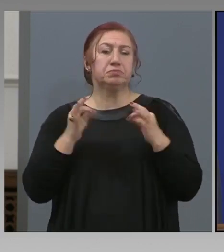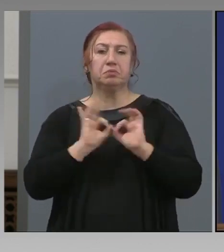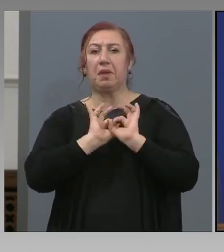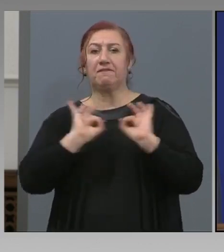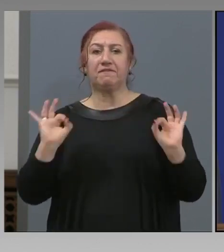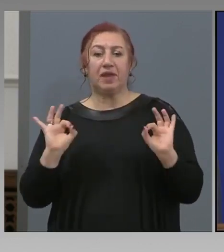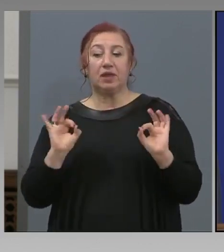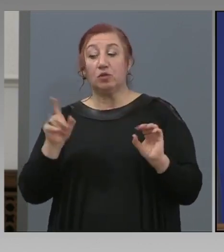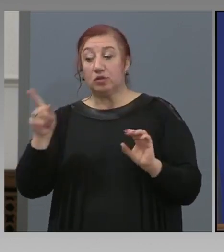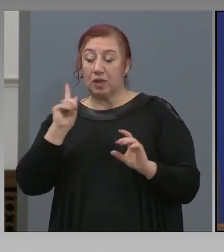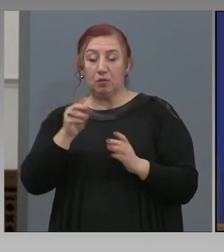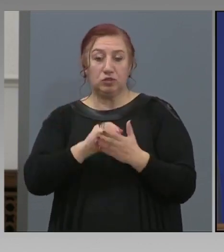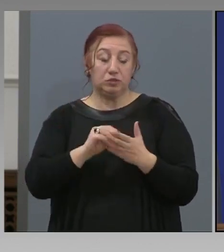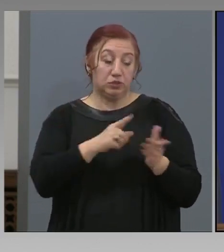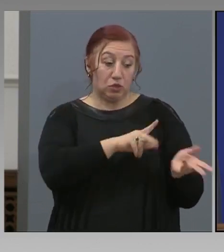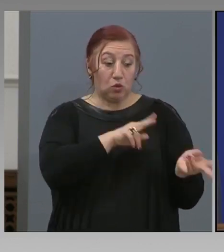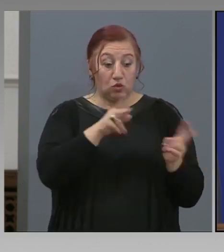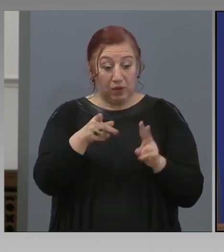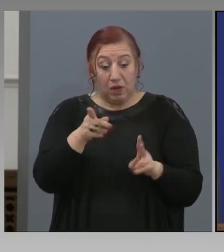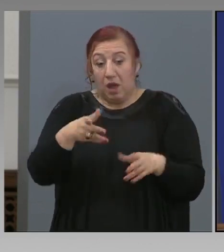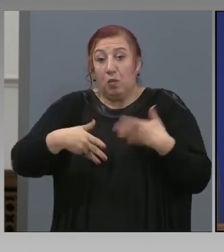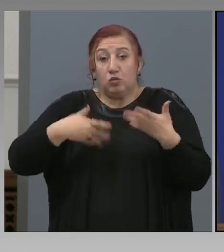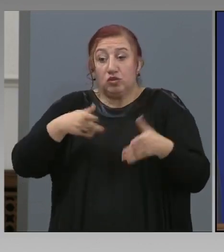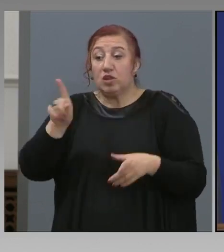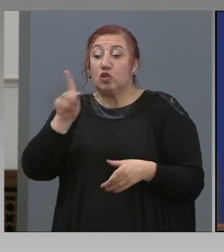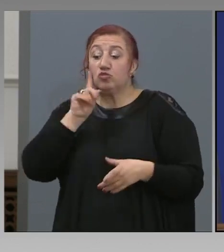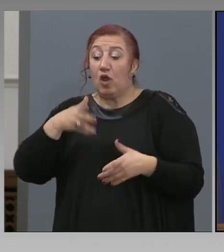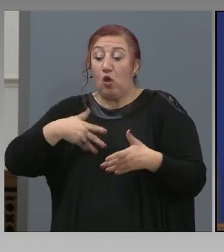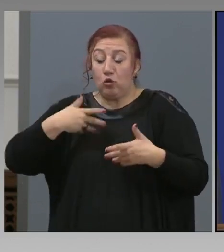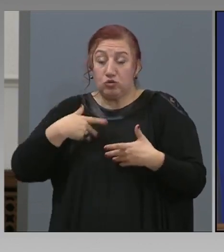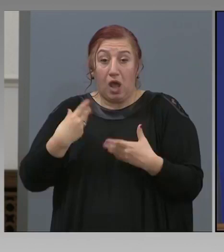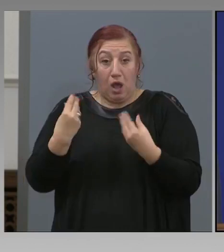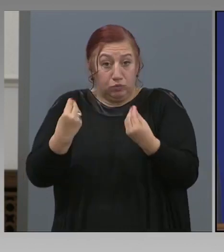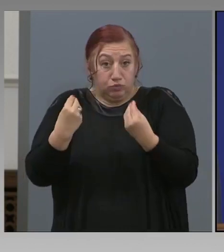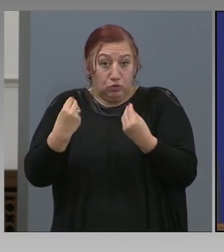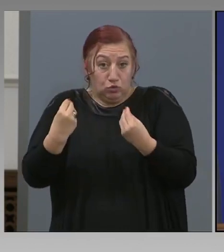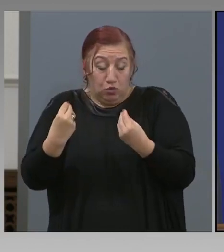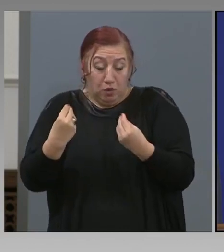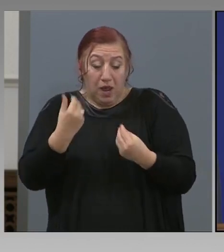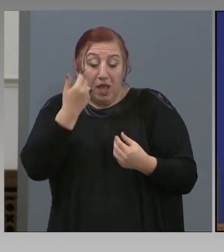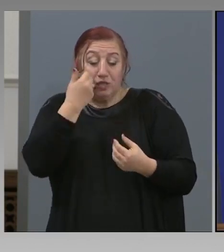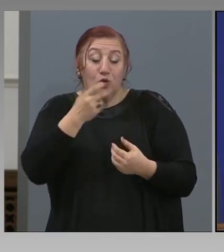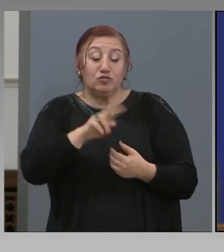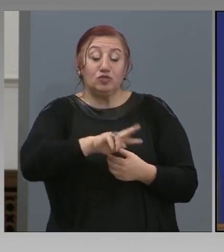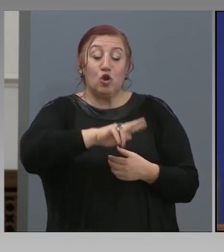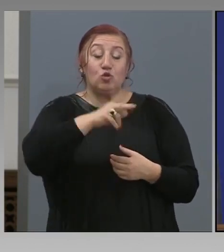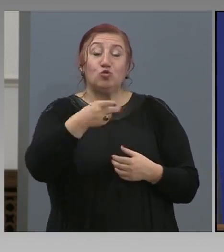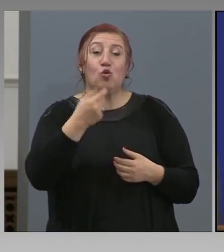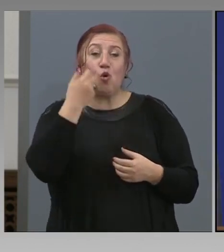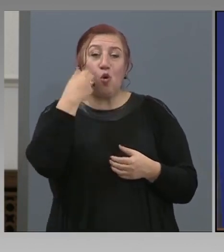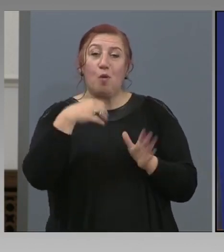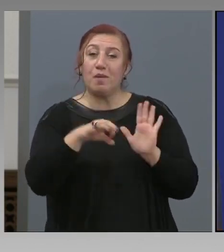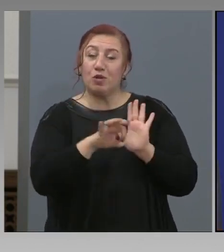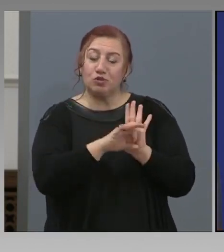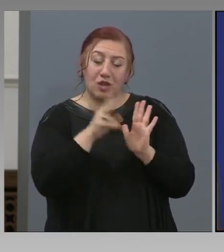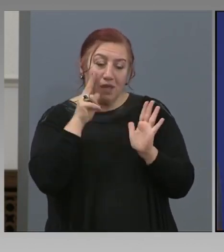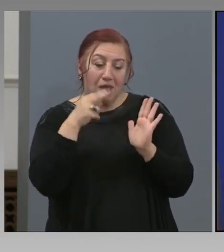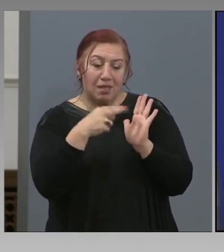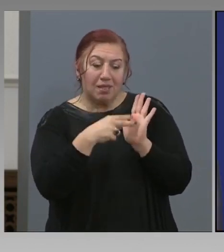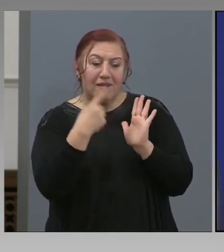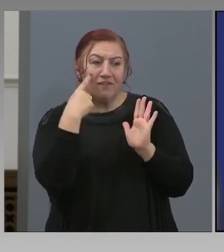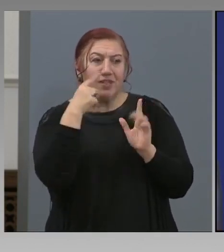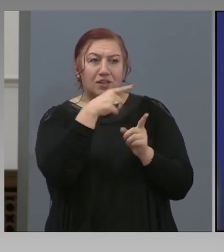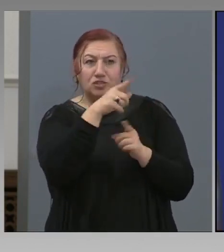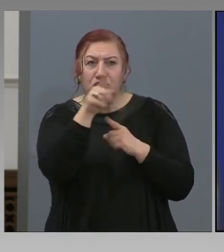се подпомагат? По желание. По желание, добре. Ако си добре, ползваш в другото приложение. Ами, то не е зле да в... Да,